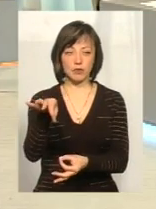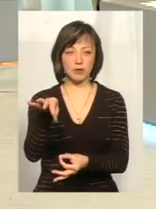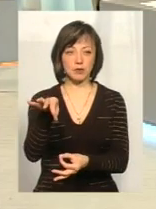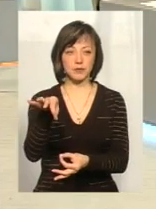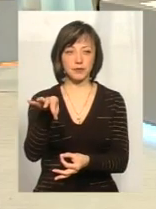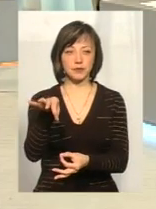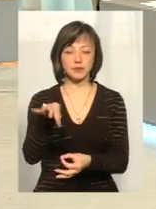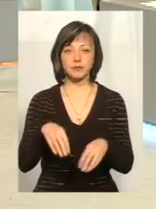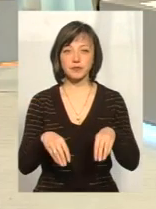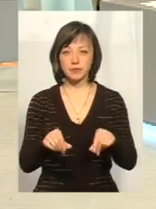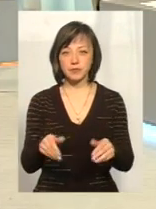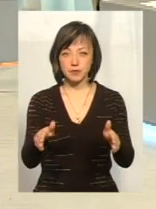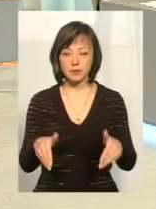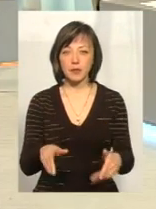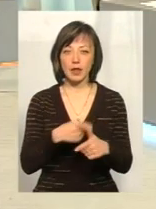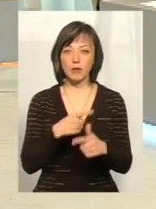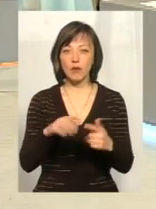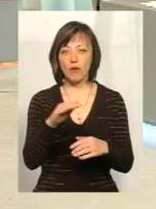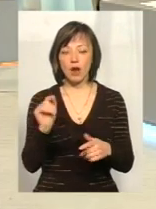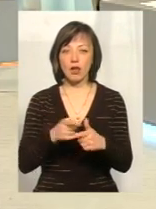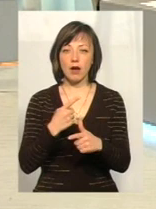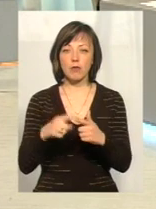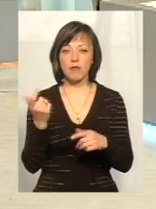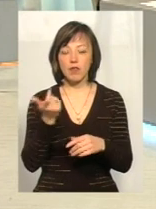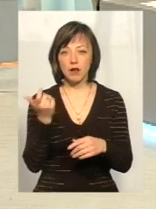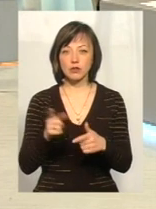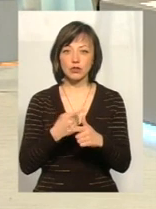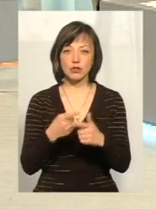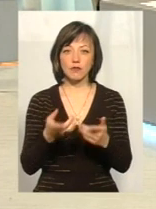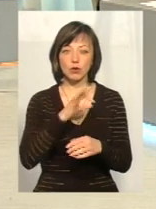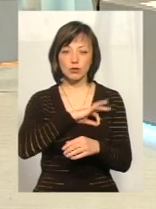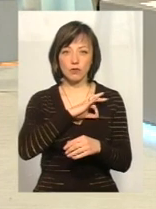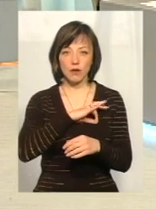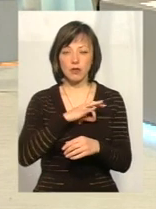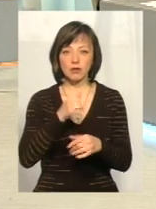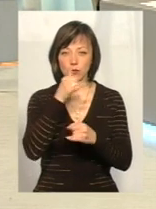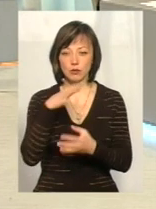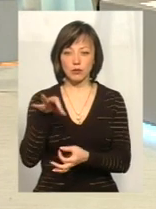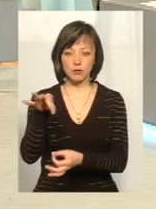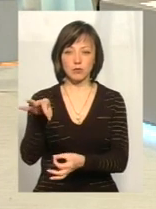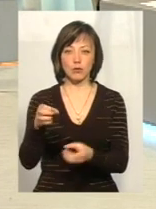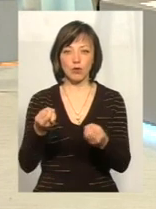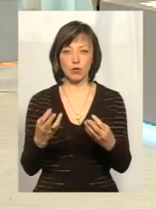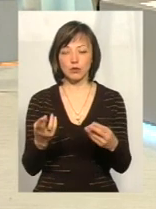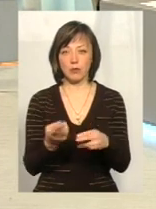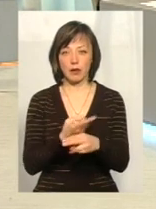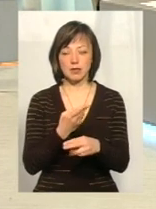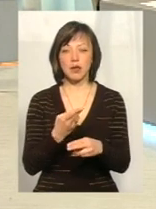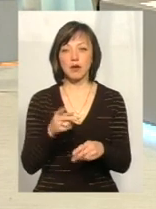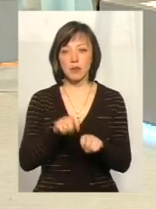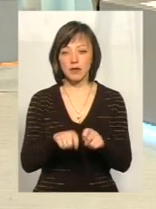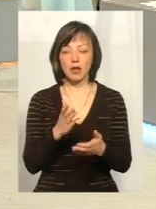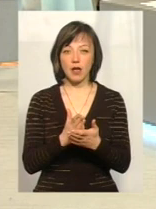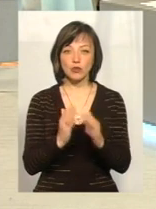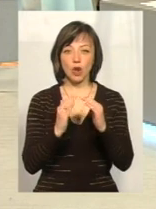повітрі. Земельна ділянка має бути або в оренді, або має бути власності, чи в якомусь користуванні. Тобто вона не може бути просто десь. Так само перевіряється